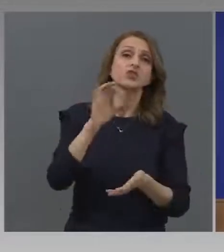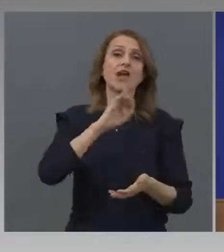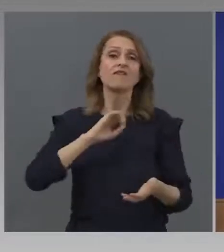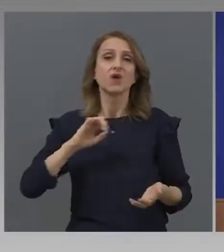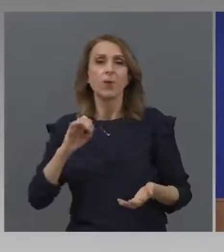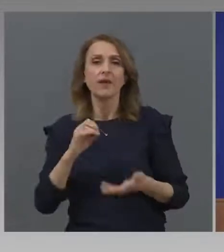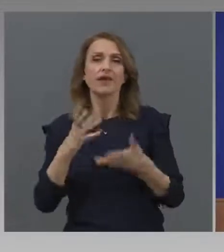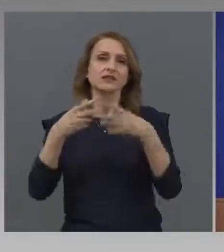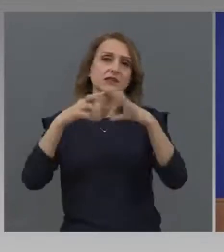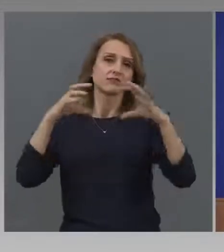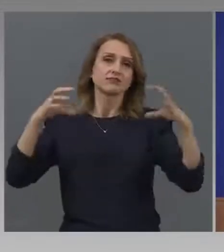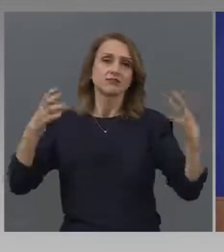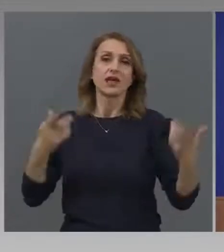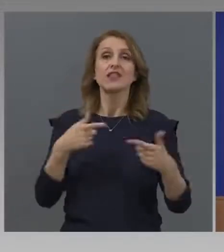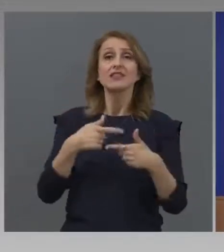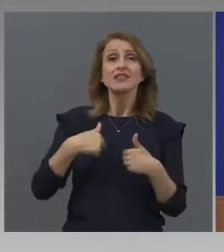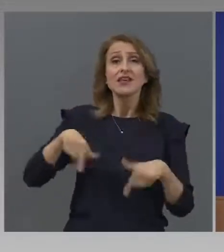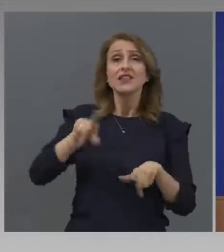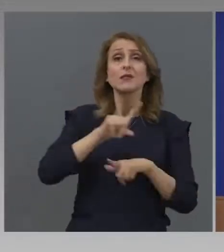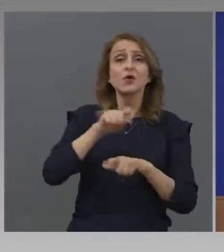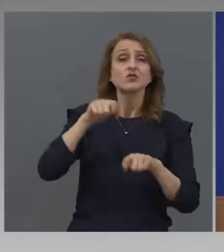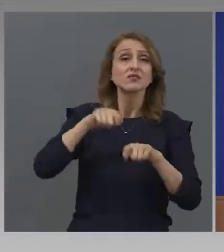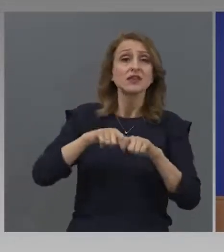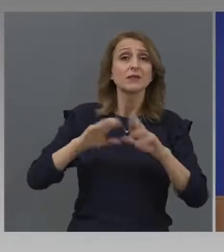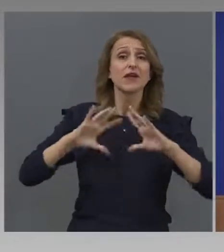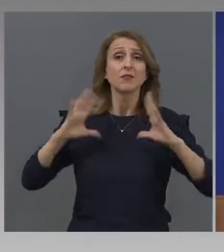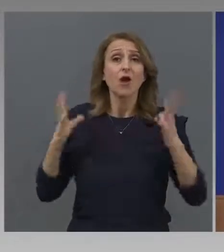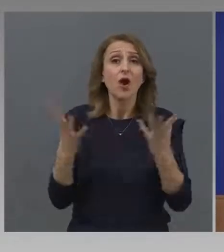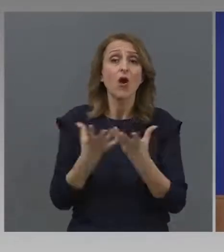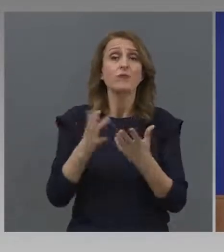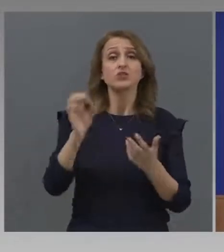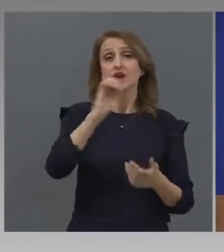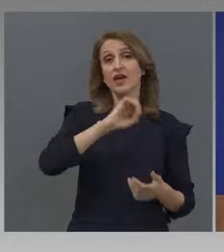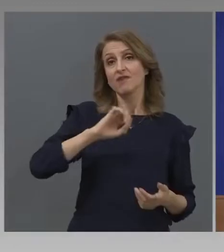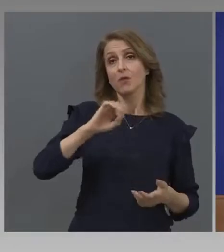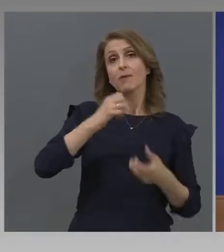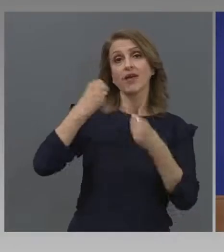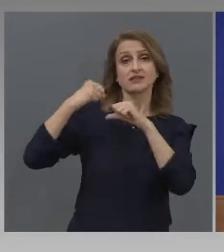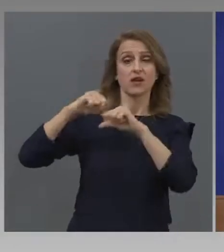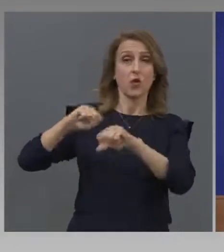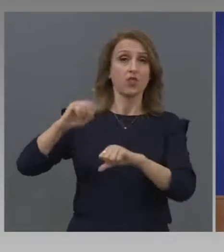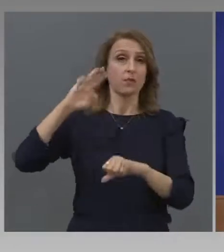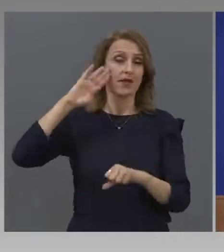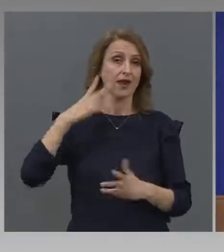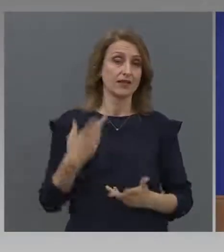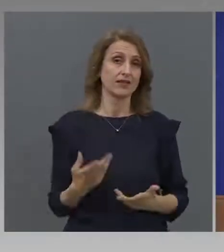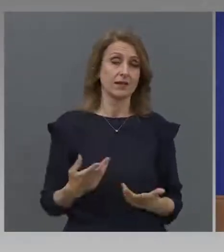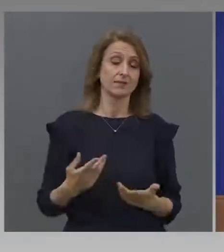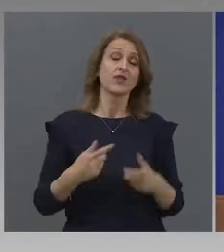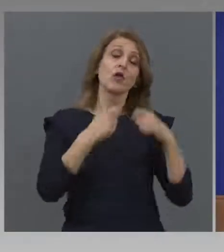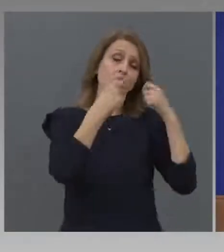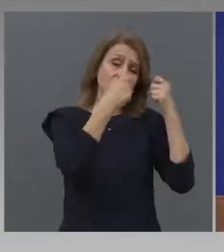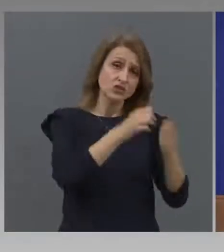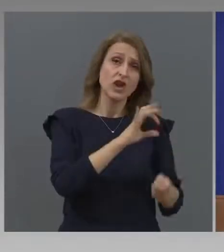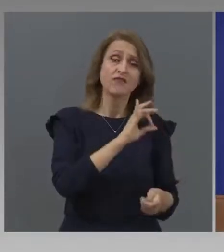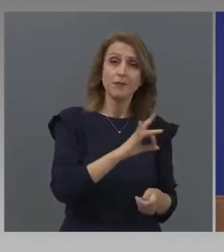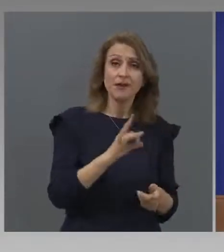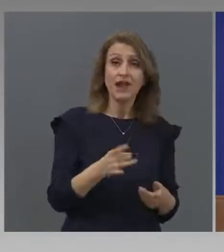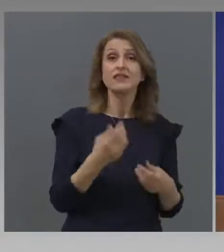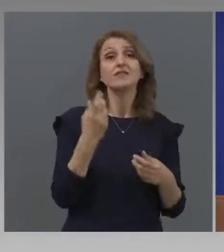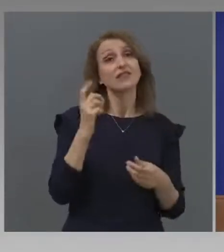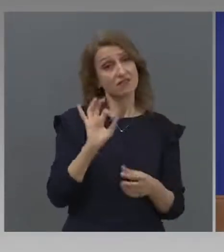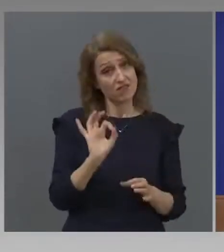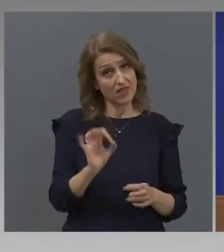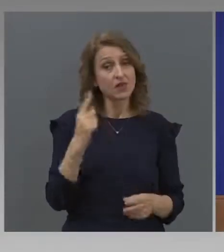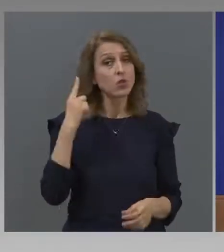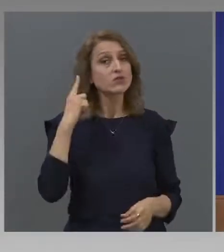каза, това неравене. Общо европейска отбрана, бе, човек. Сега, с моето въжение към него. Да, звучи добре. Какво да му коментирам?